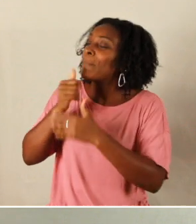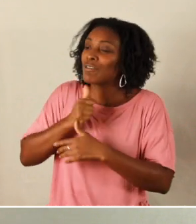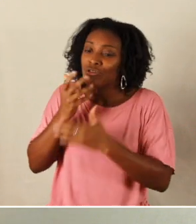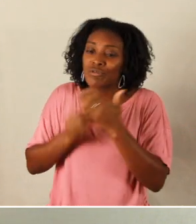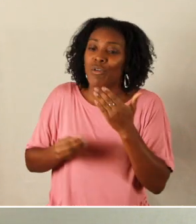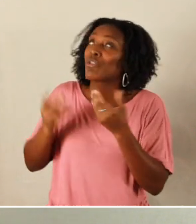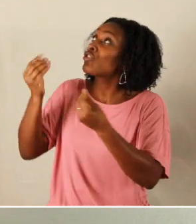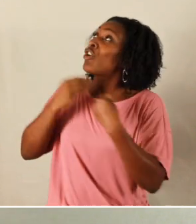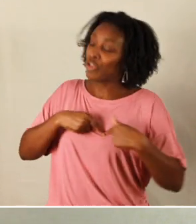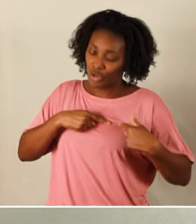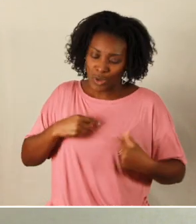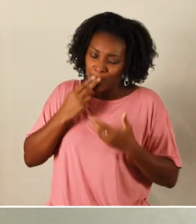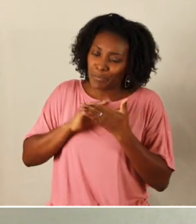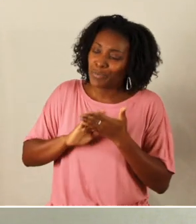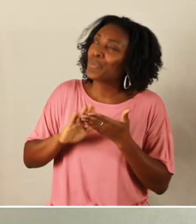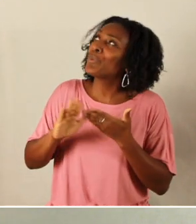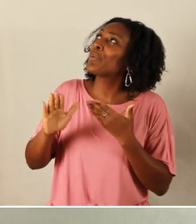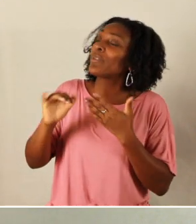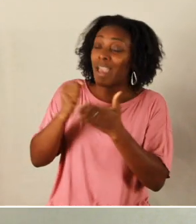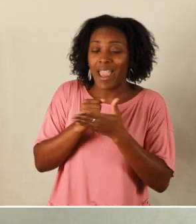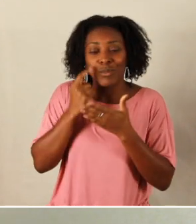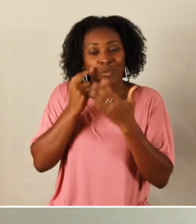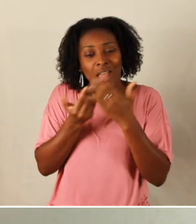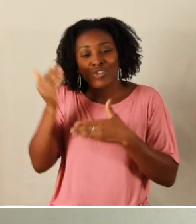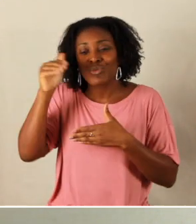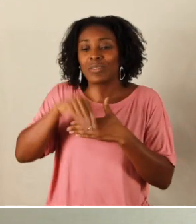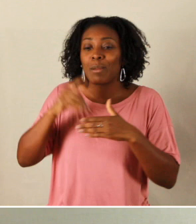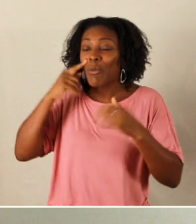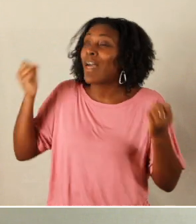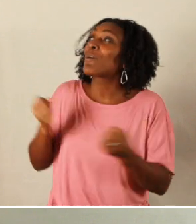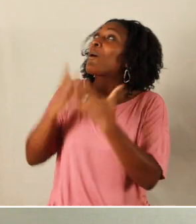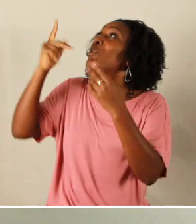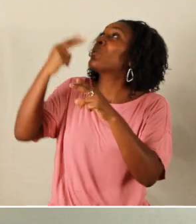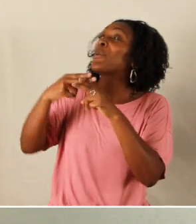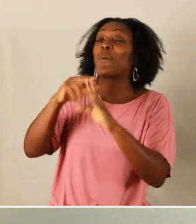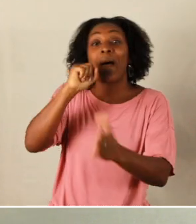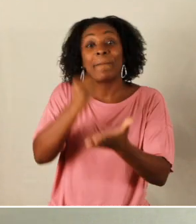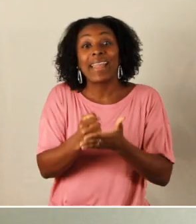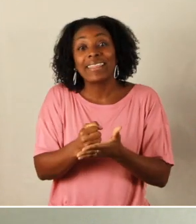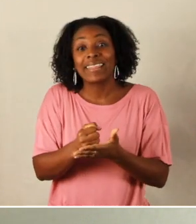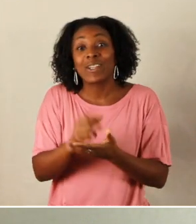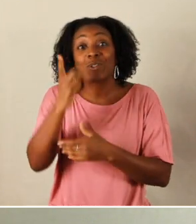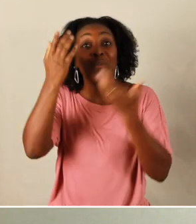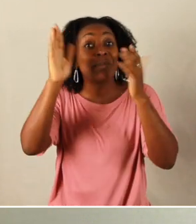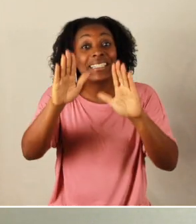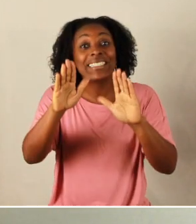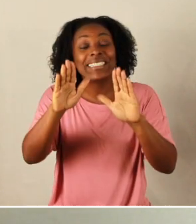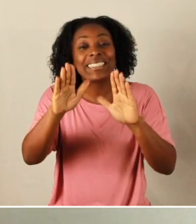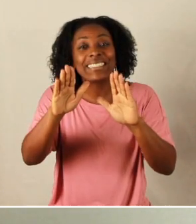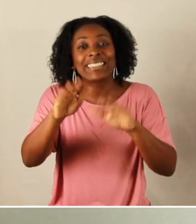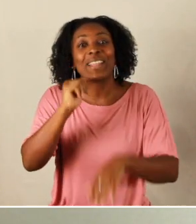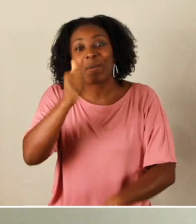merci seigneur de me conduire dans cette journée pour la gloire de ton nom amen que dieu vous bénisse